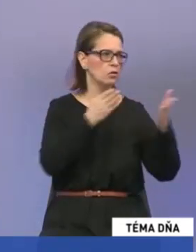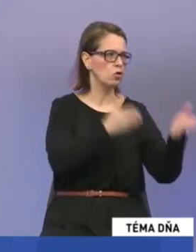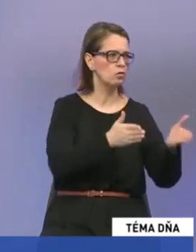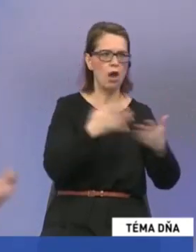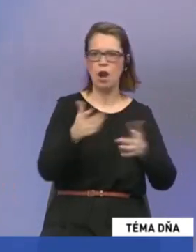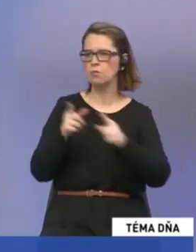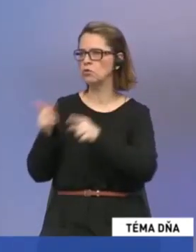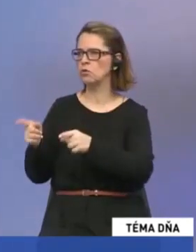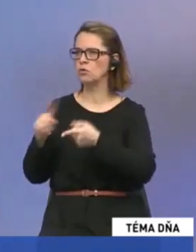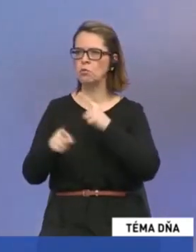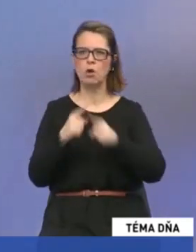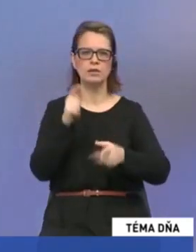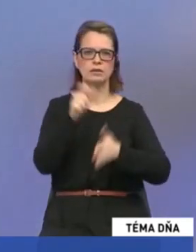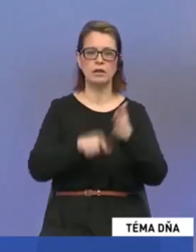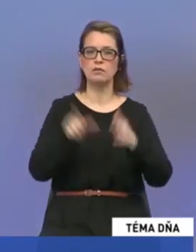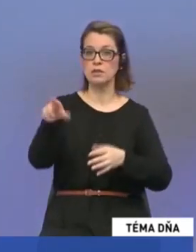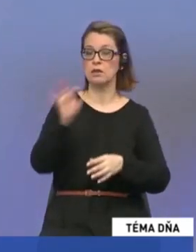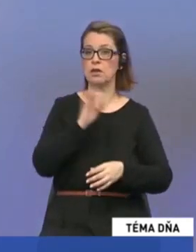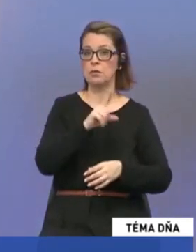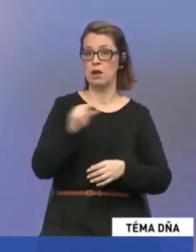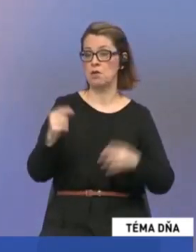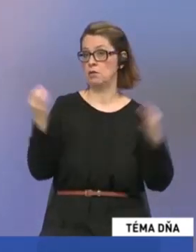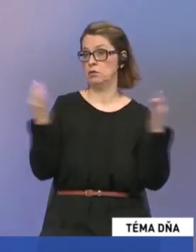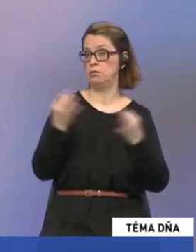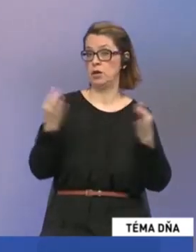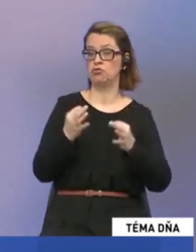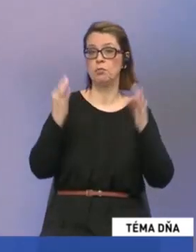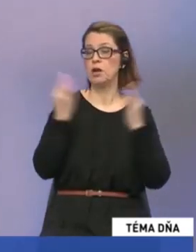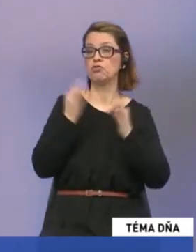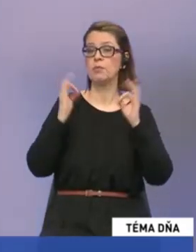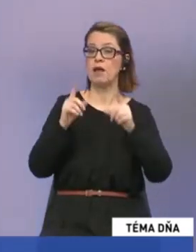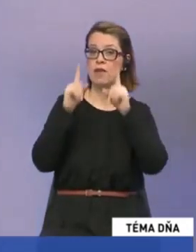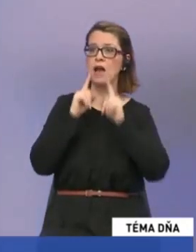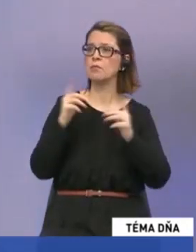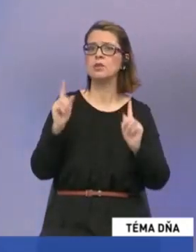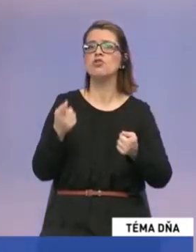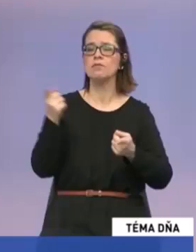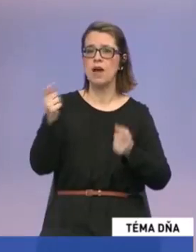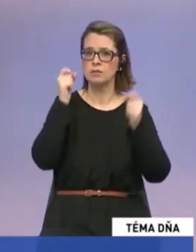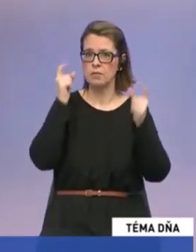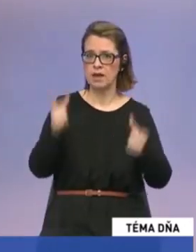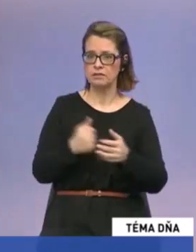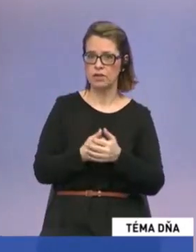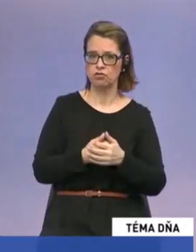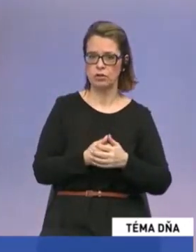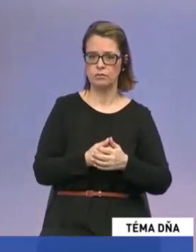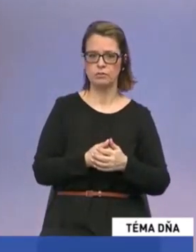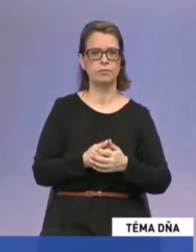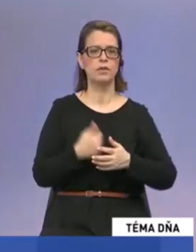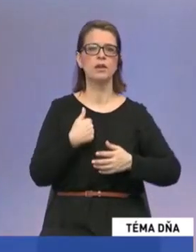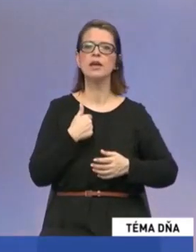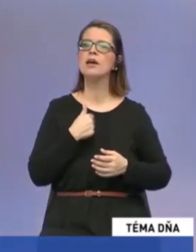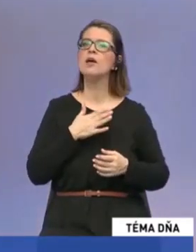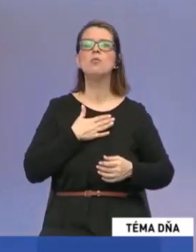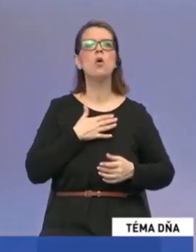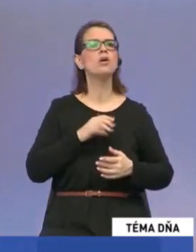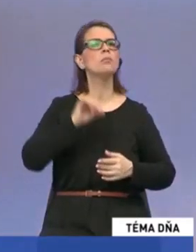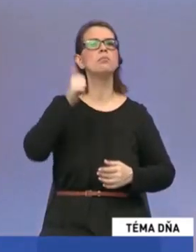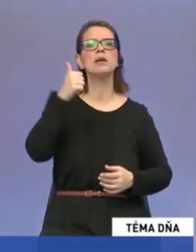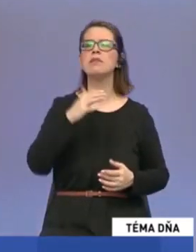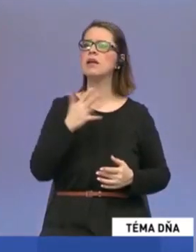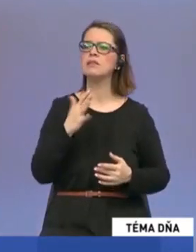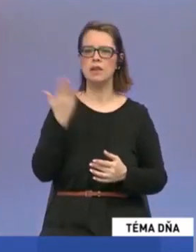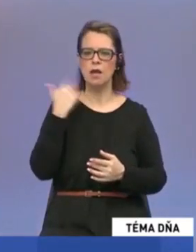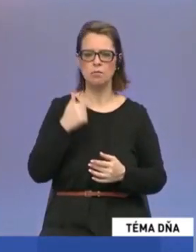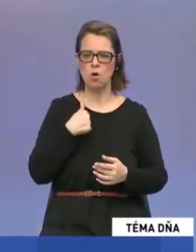politickej strany. Vy ste si vybrali vlast. Prečo? Čím vás Štefan Harabin presvedčil? Ja sa priznám, že nebolo môjim nejakým prvotným zámerom